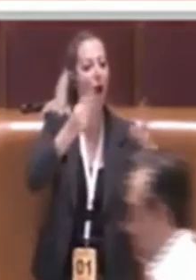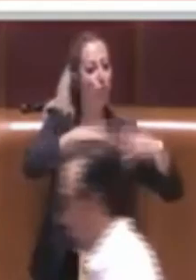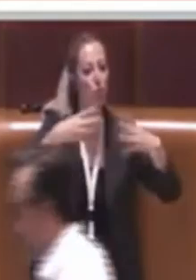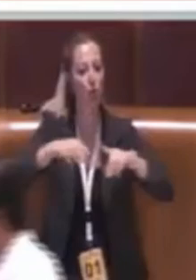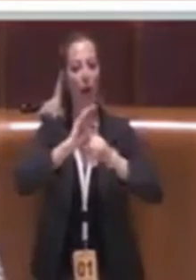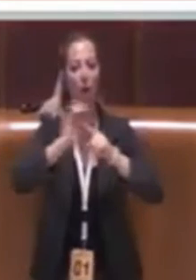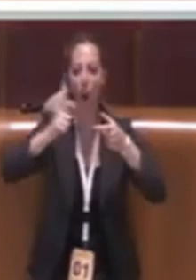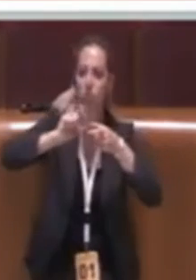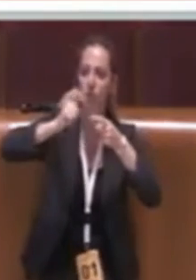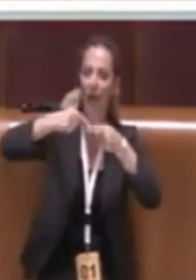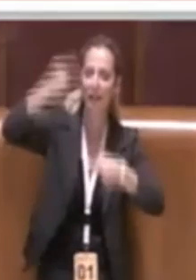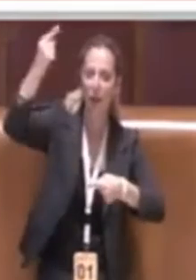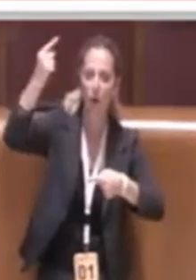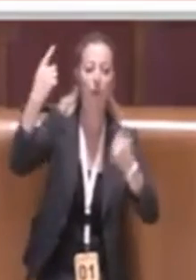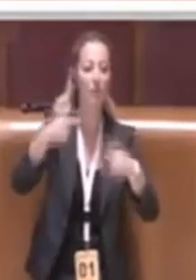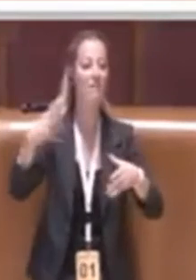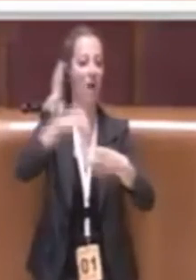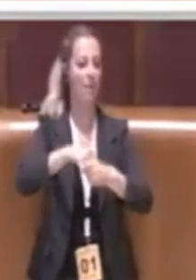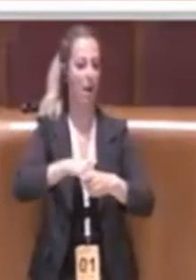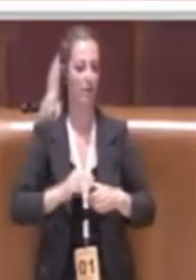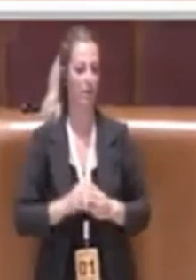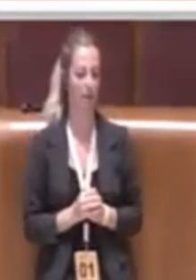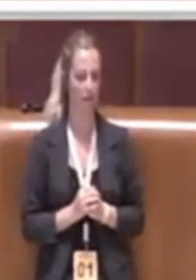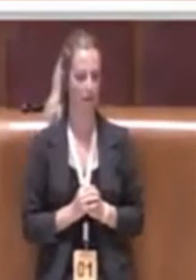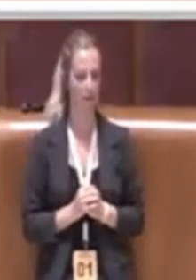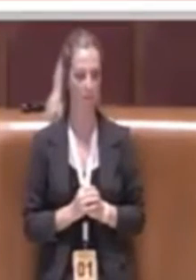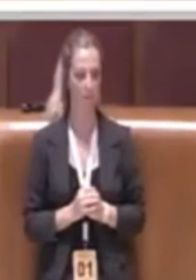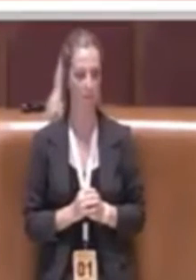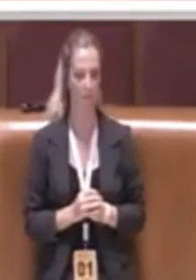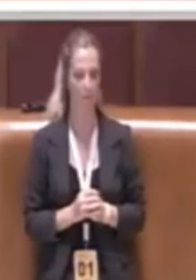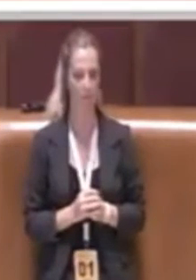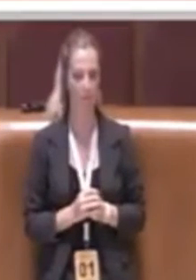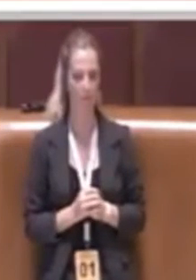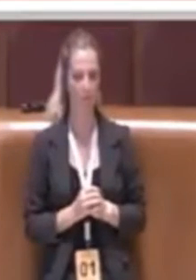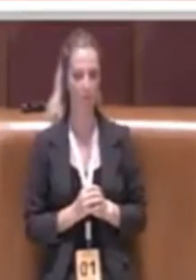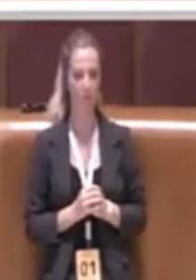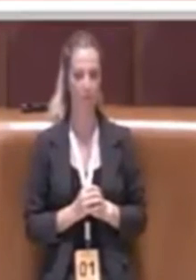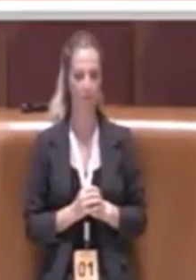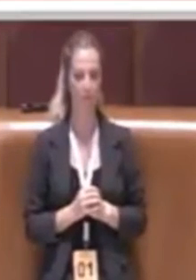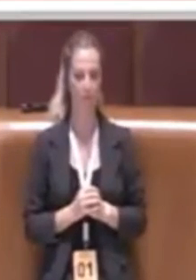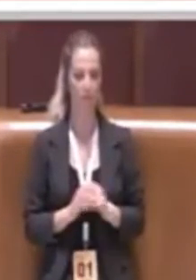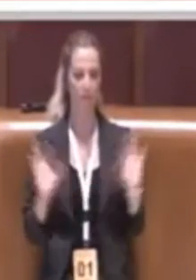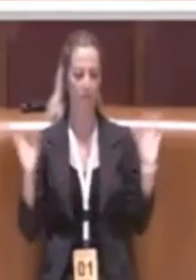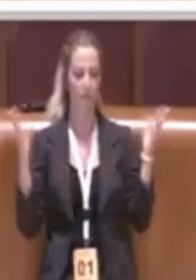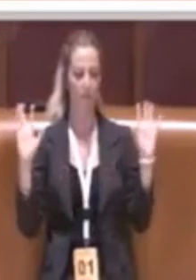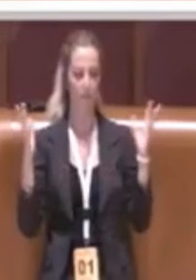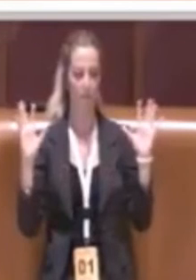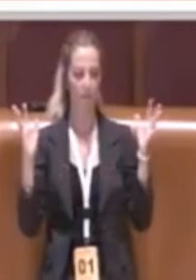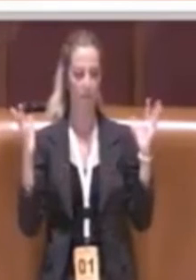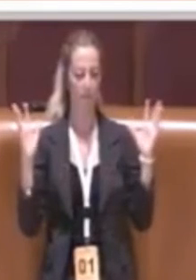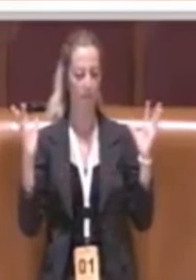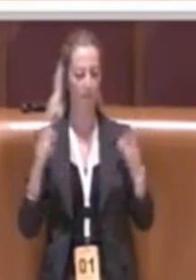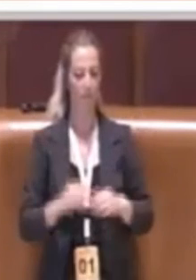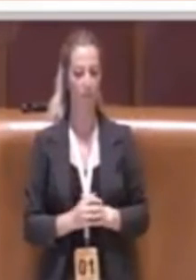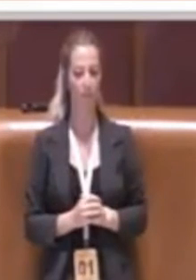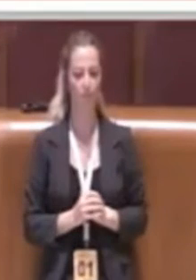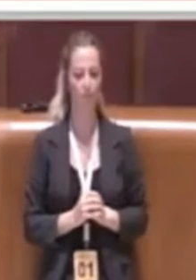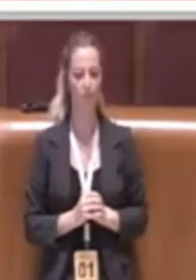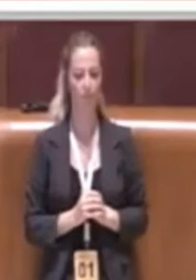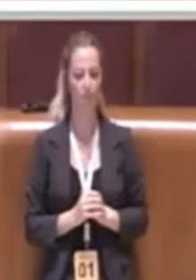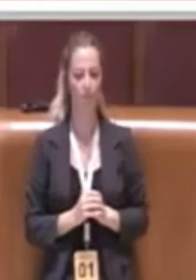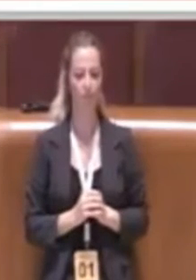elevate. Allora, oggettivamente, questo